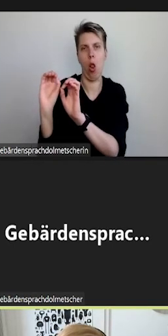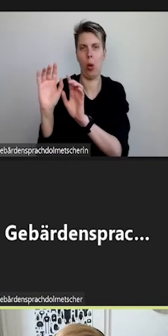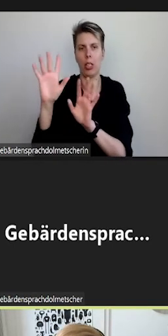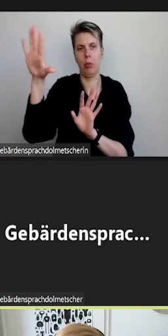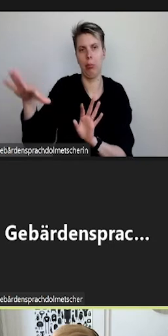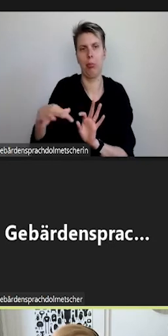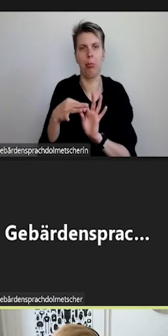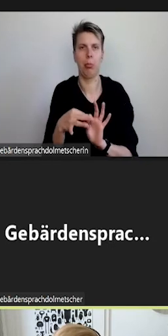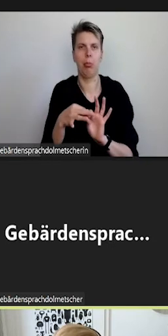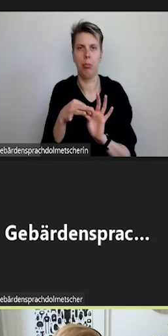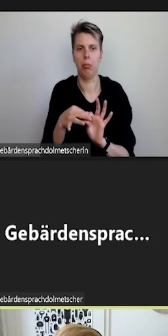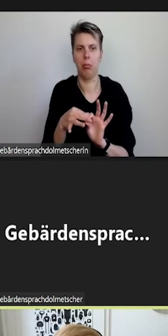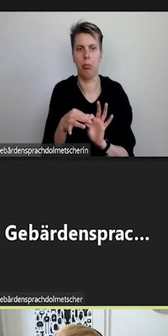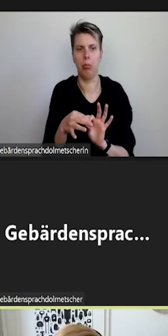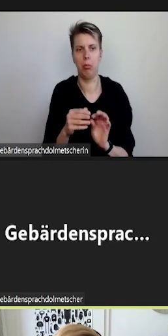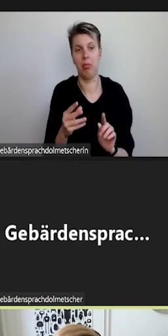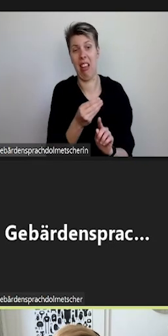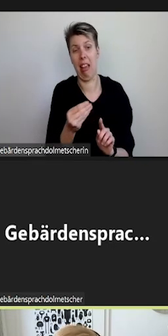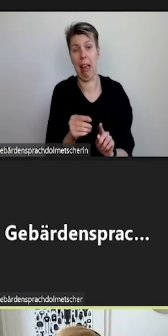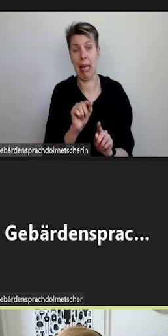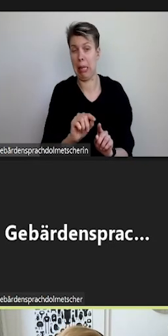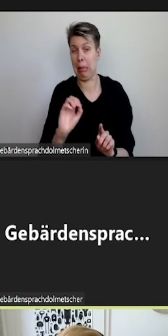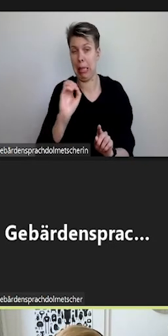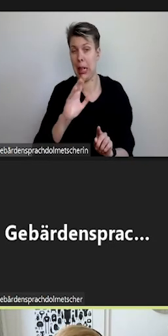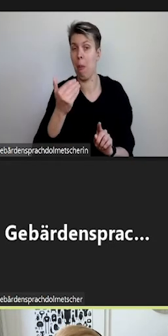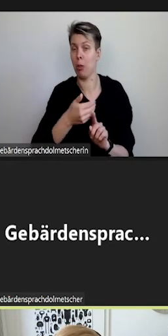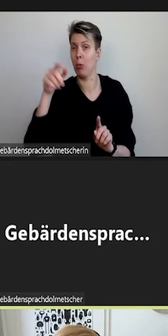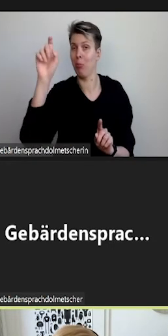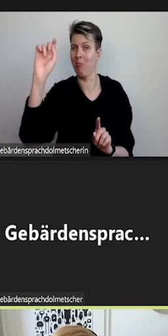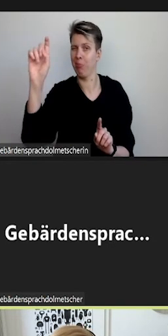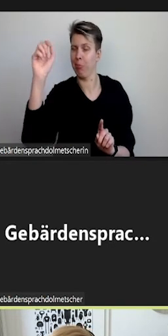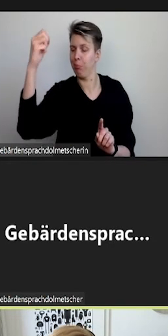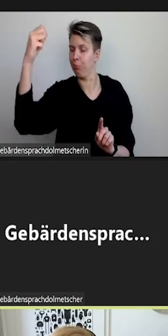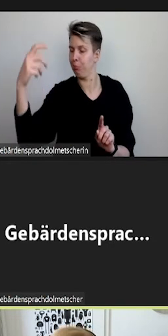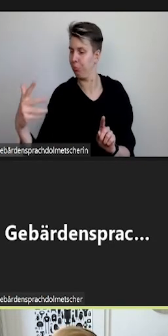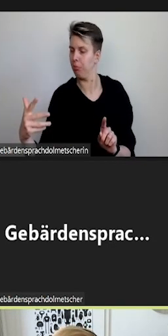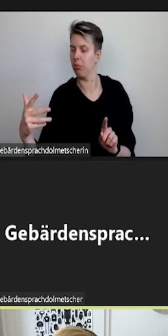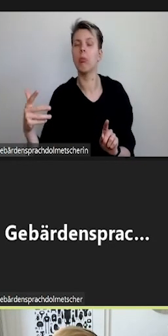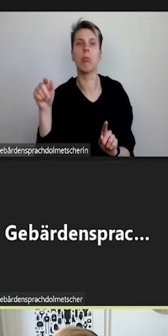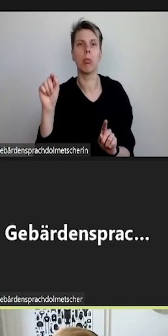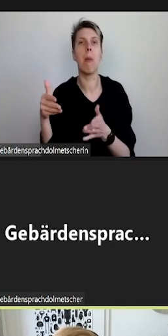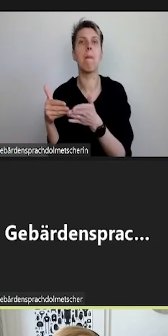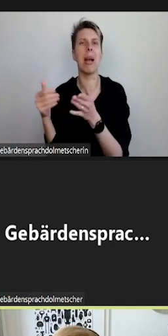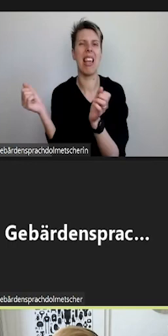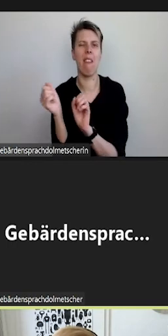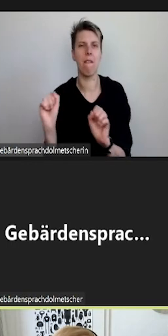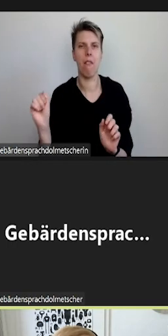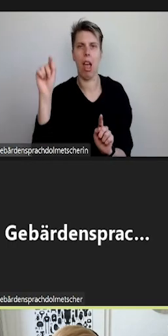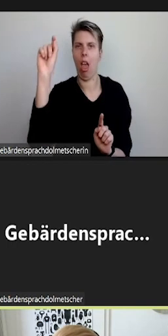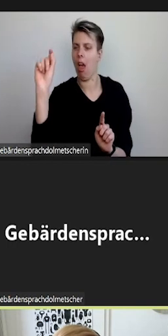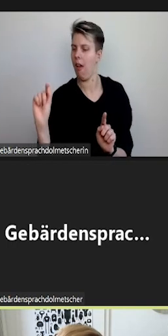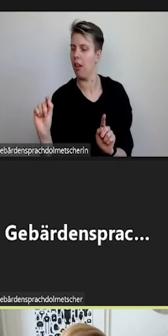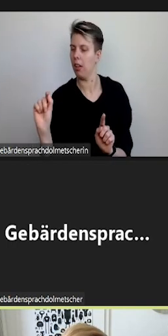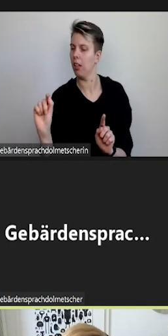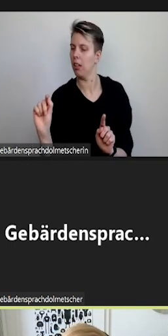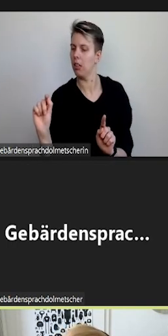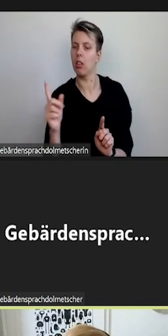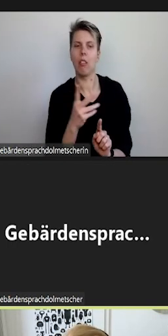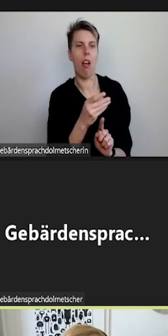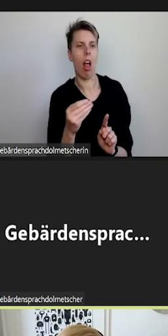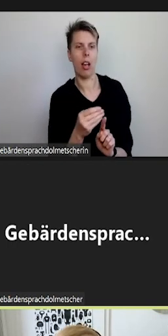einzelnen Icons dargestellt werden. Aufgerufen habe ich hier die Merkmale zu Barrierefreiheit, die dann die Icons für